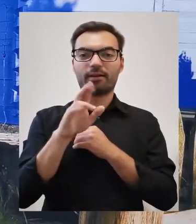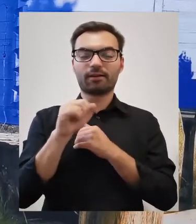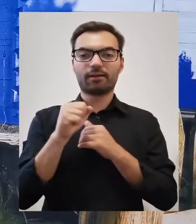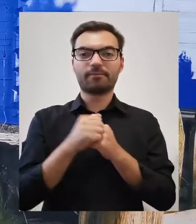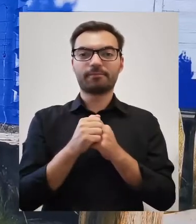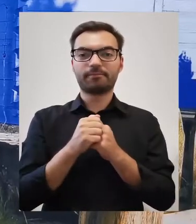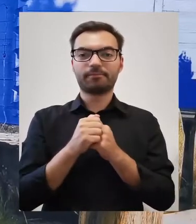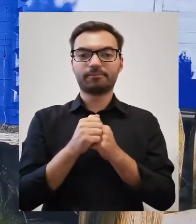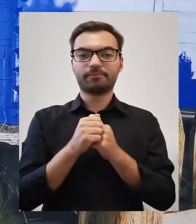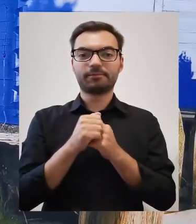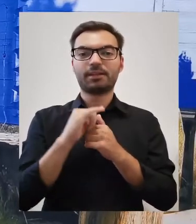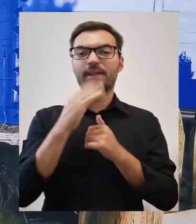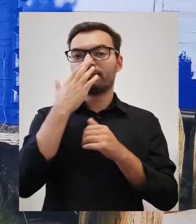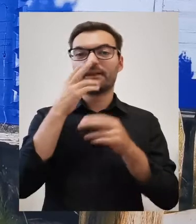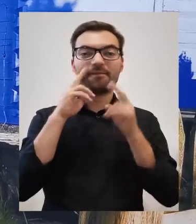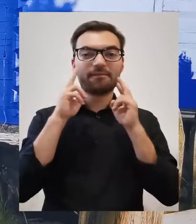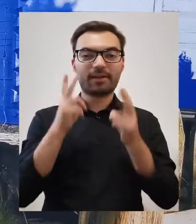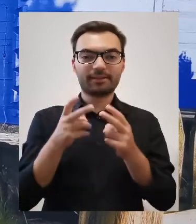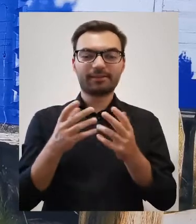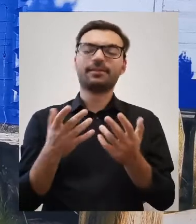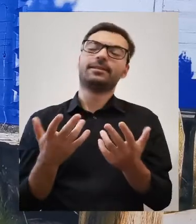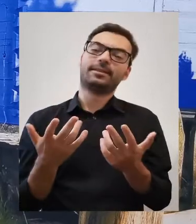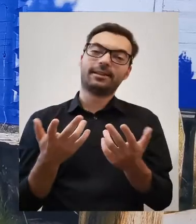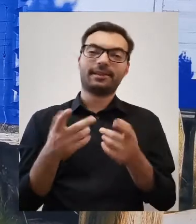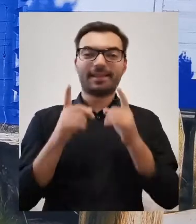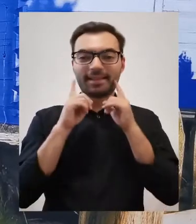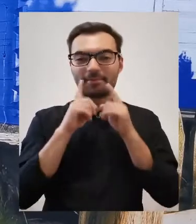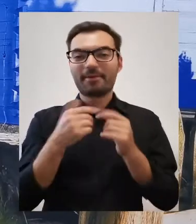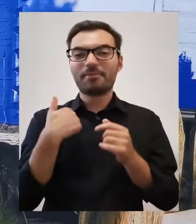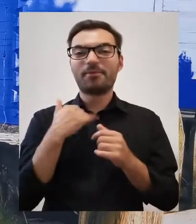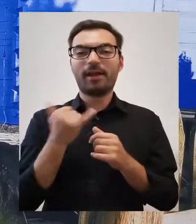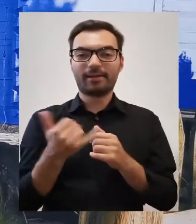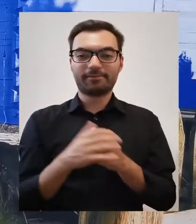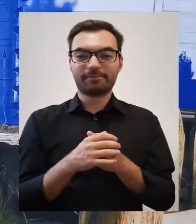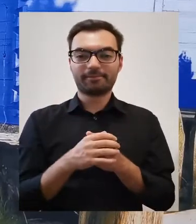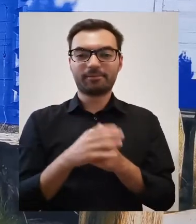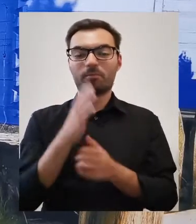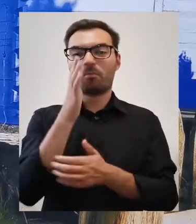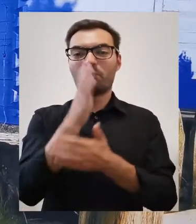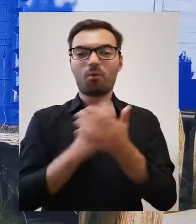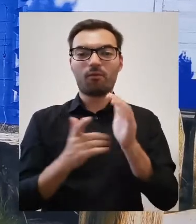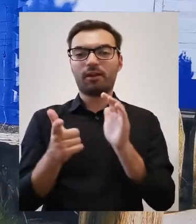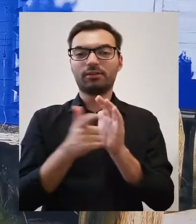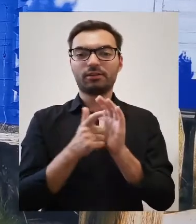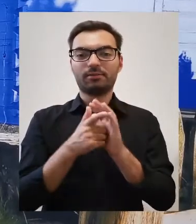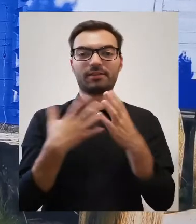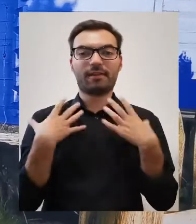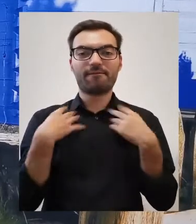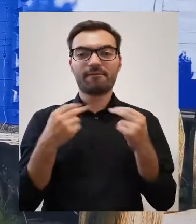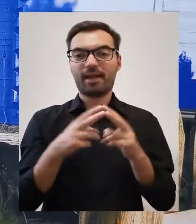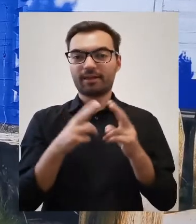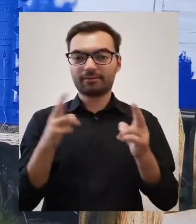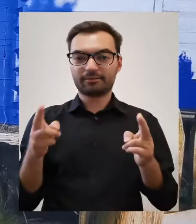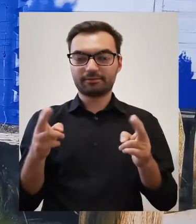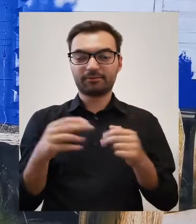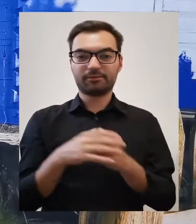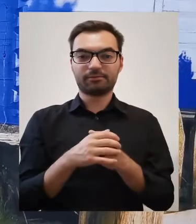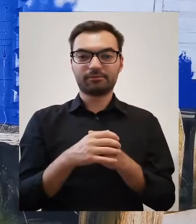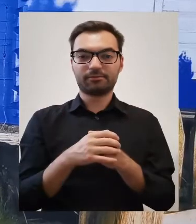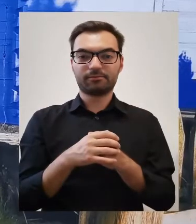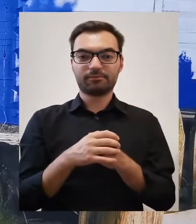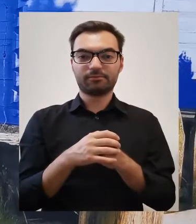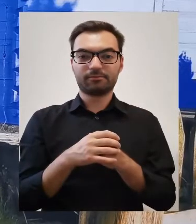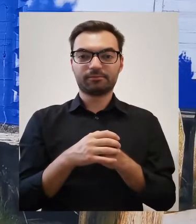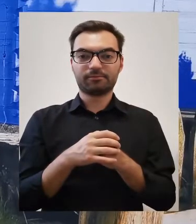Kalwarii. A jak to było rzeczywiście? Rzeczywiście to było tak, że w połowie XVII wieku,